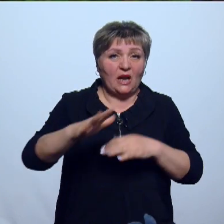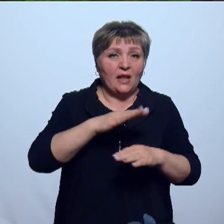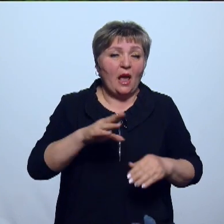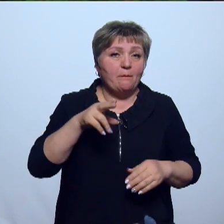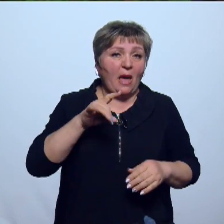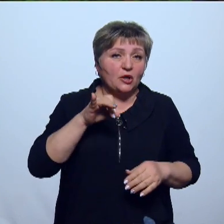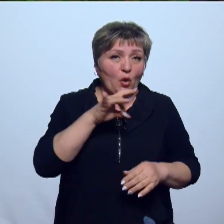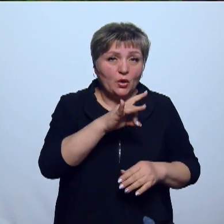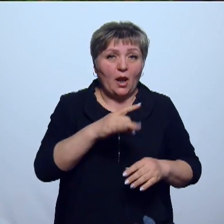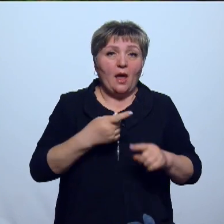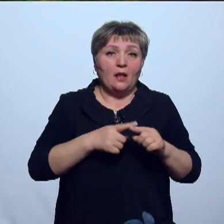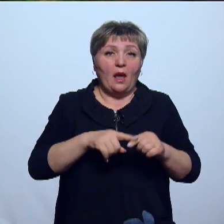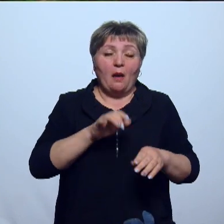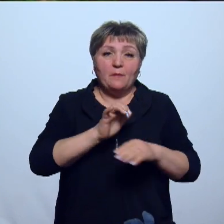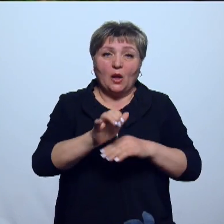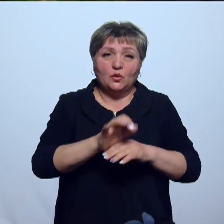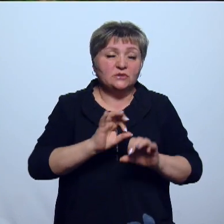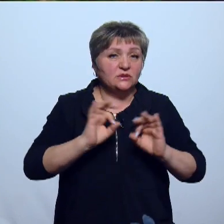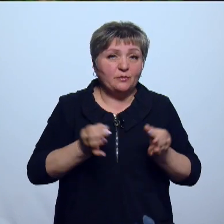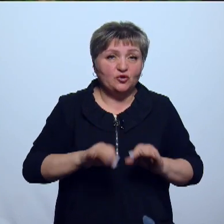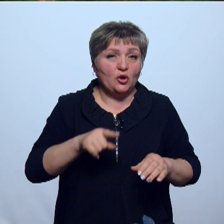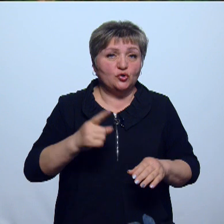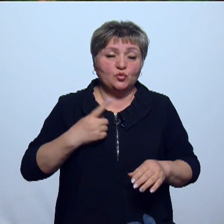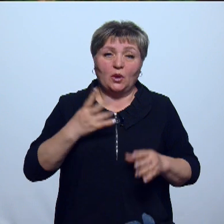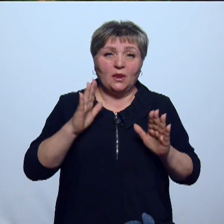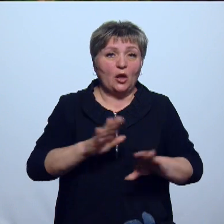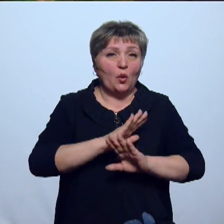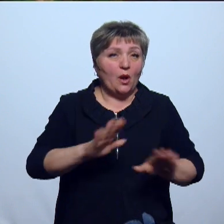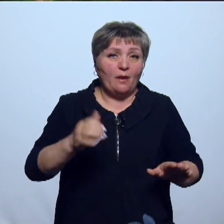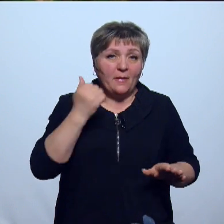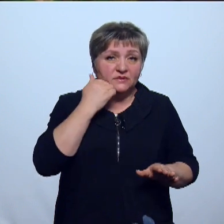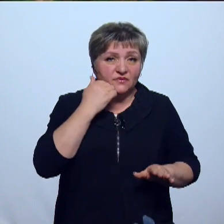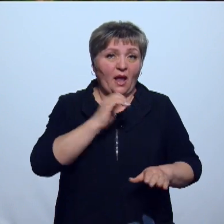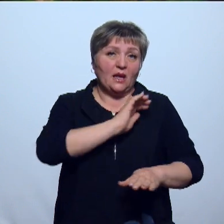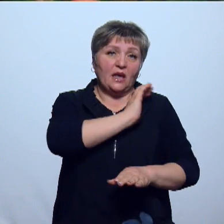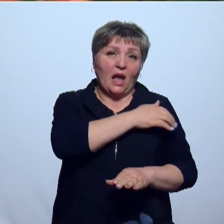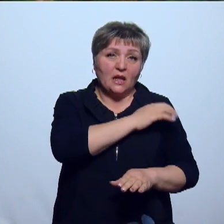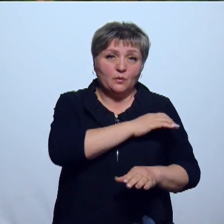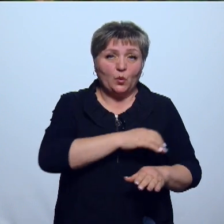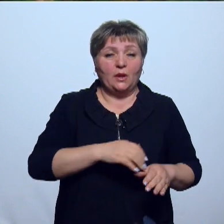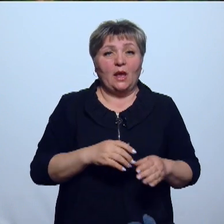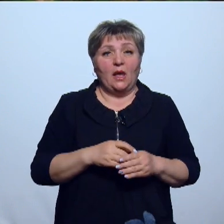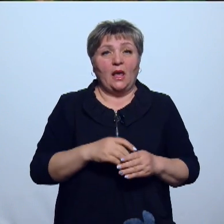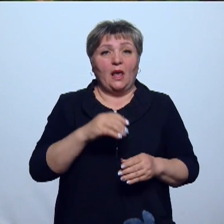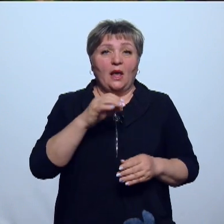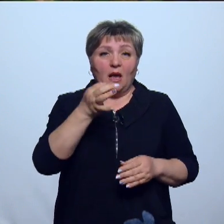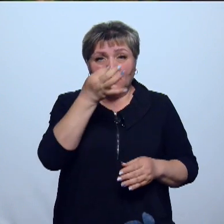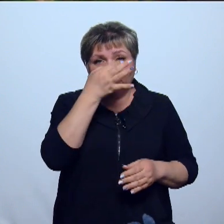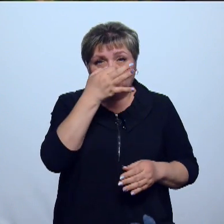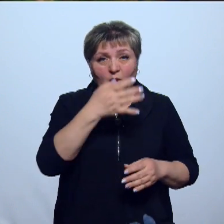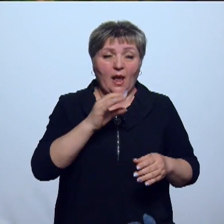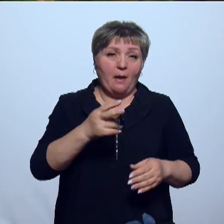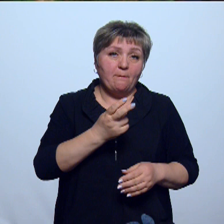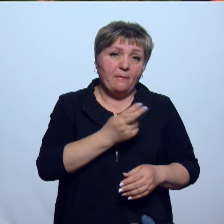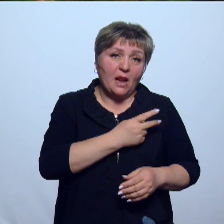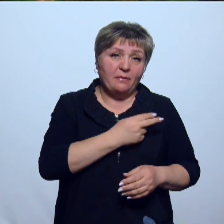замечательная. Ее ждут не только в Москве, Екатеринбурге, по соседству в Перми